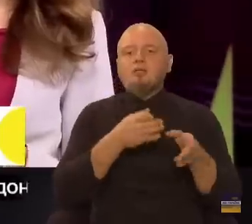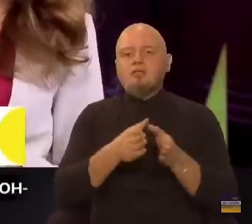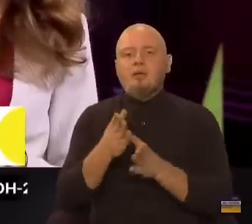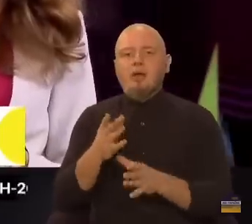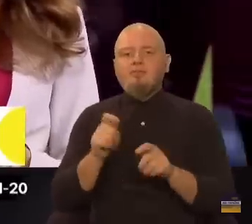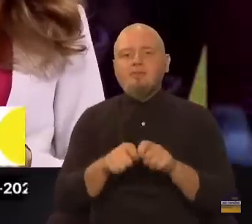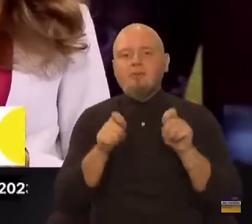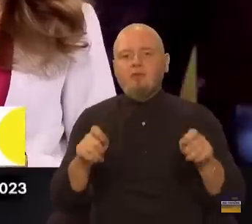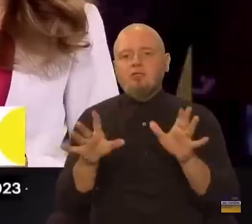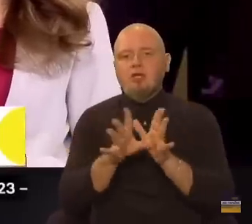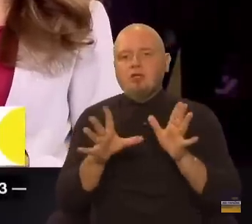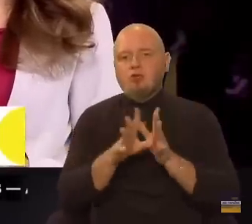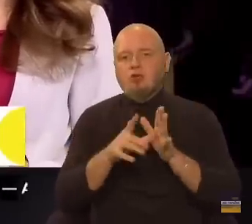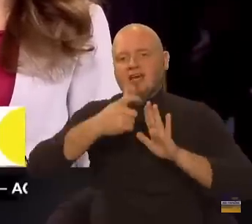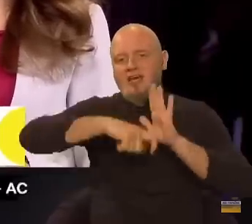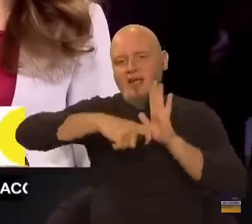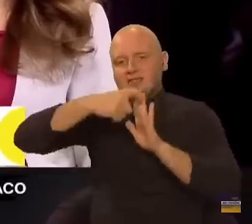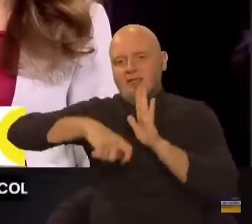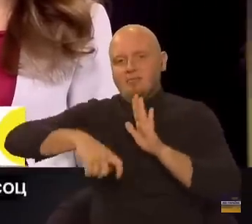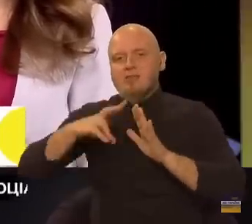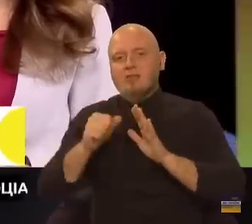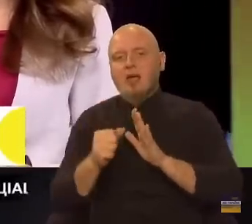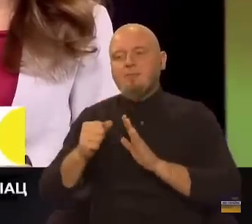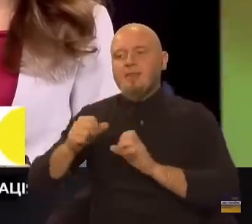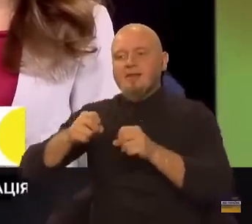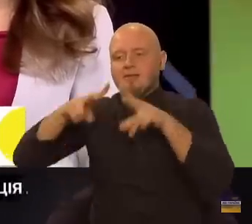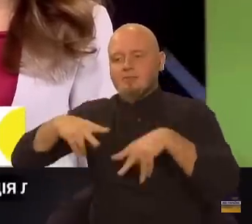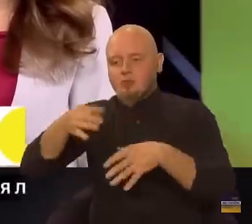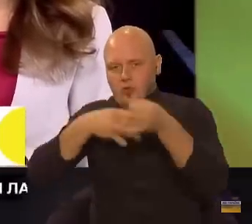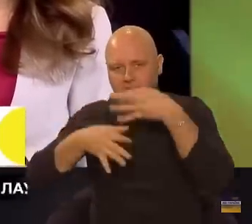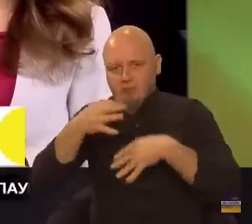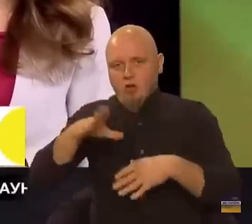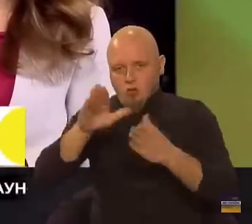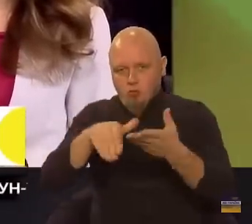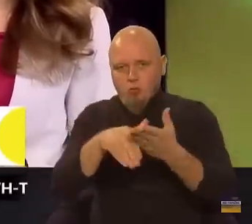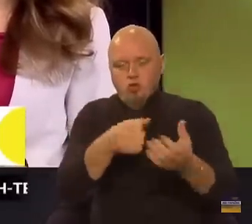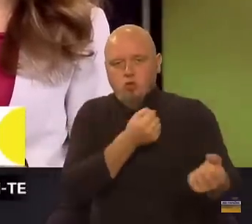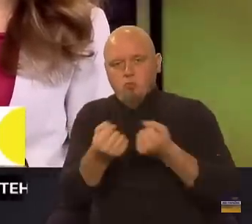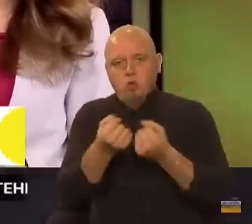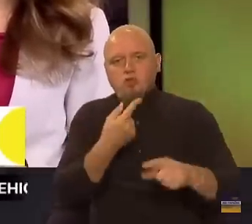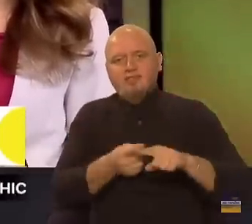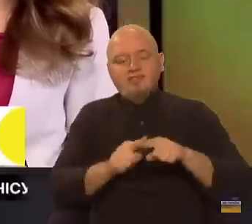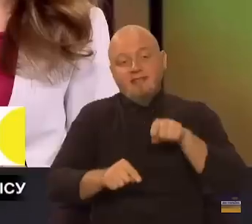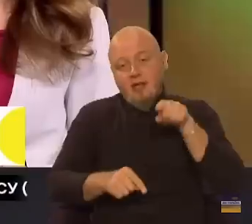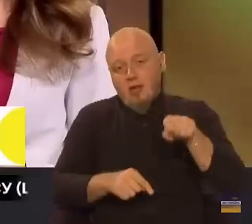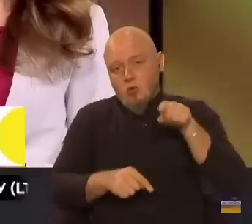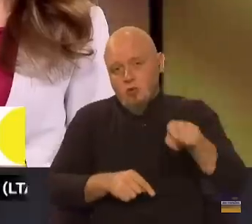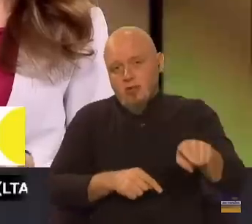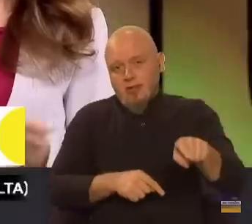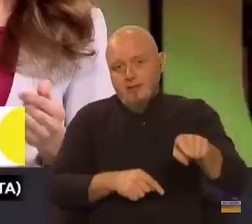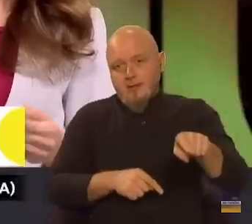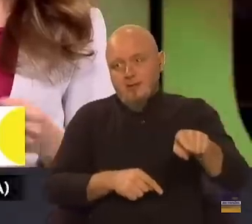запровадження електронних рецептів на рецептурні препарати допоможе боротися з оцією